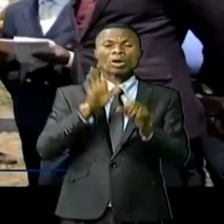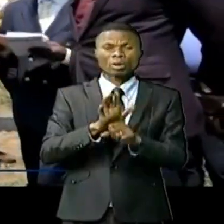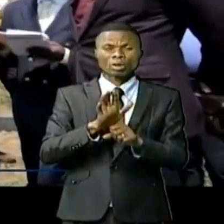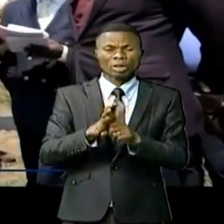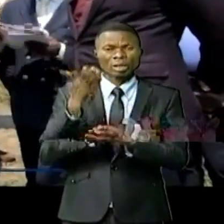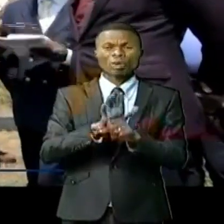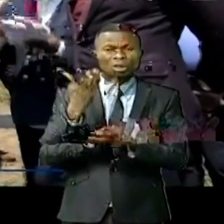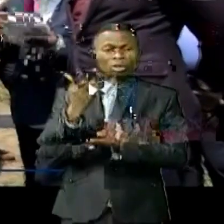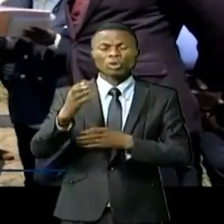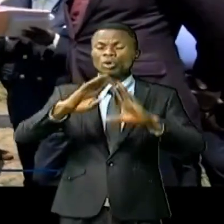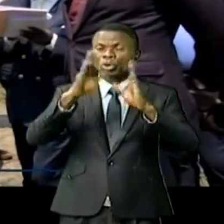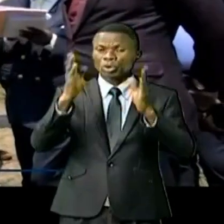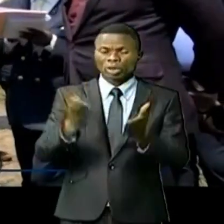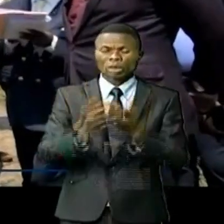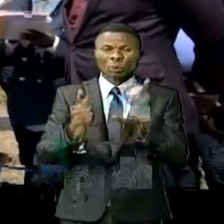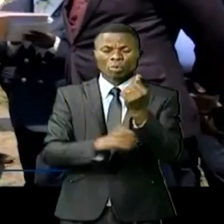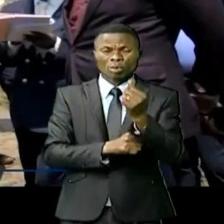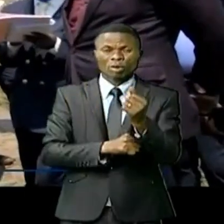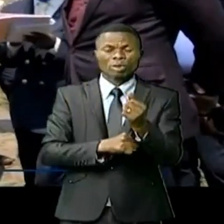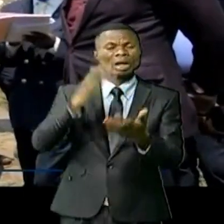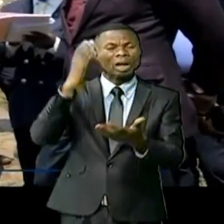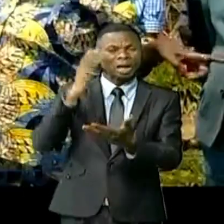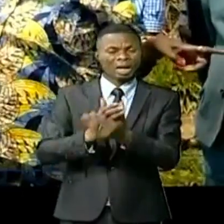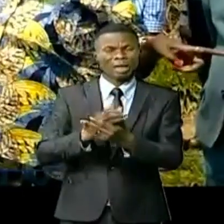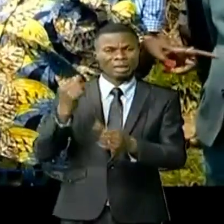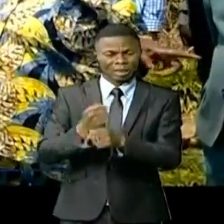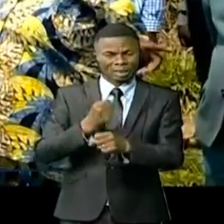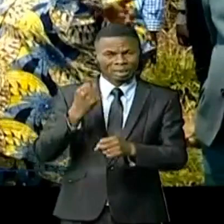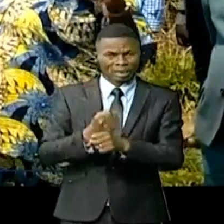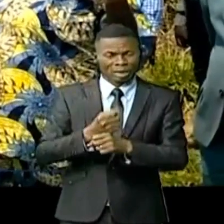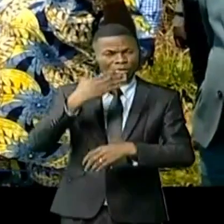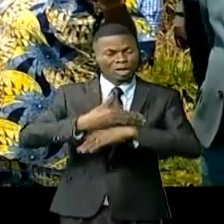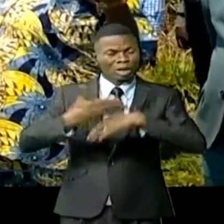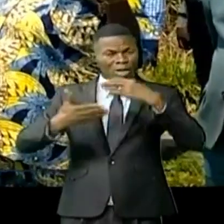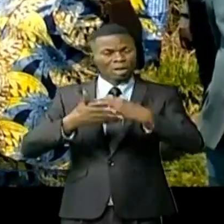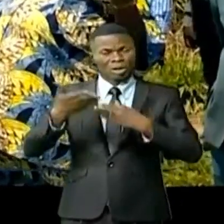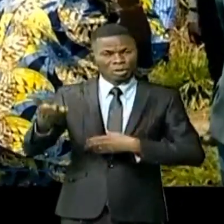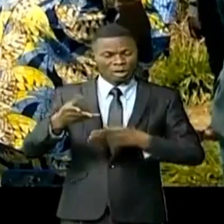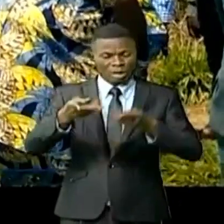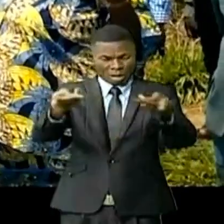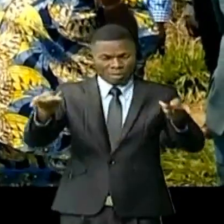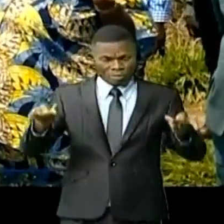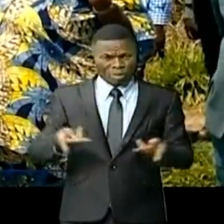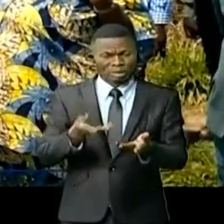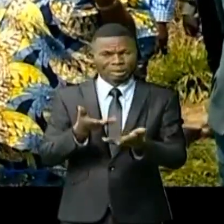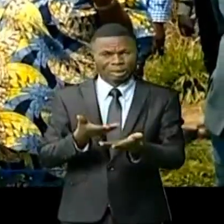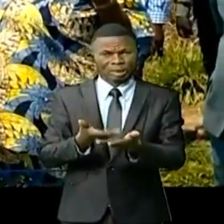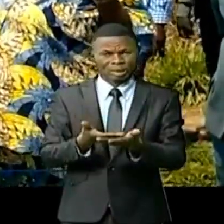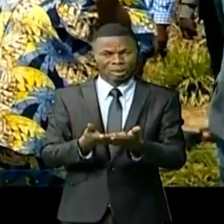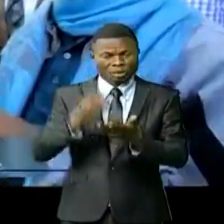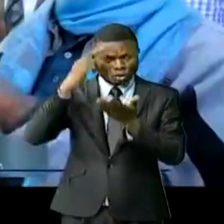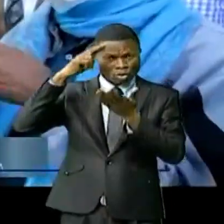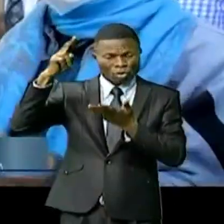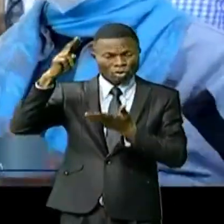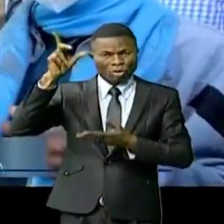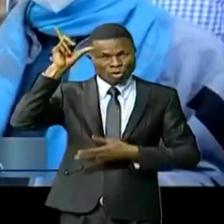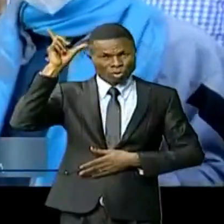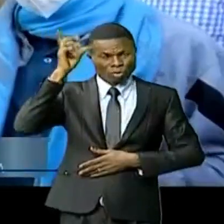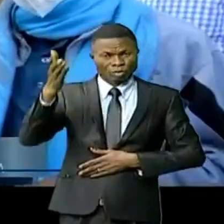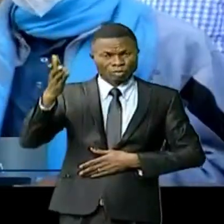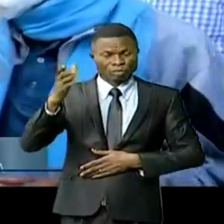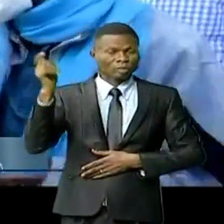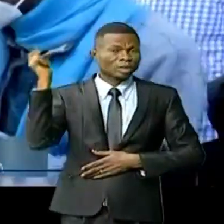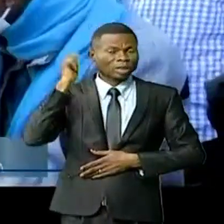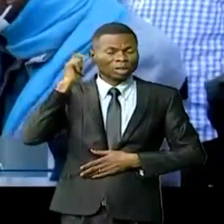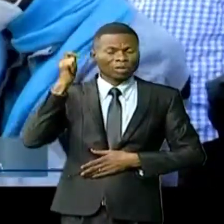a demandé à tous les occupants d'arrêter immédiatement les constructions dans cette concession de l'Unilou. Le professeur Gilbert